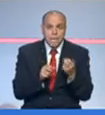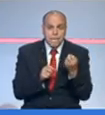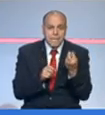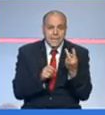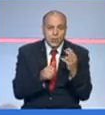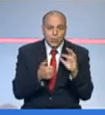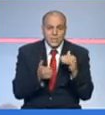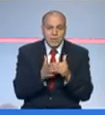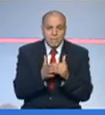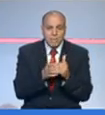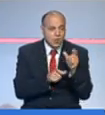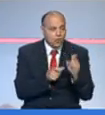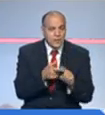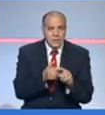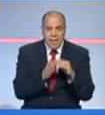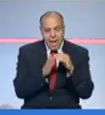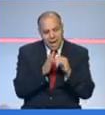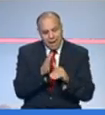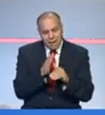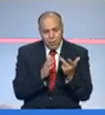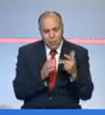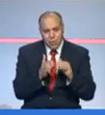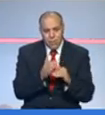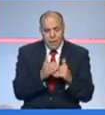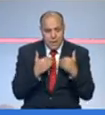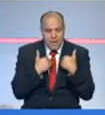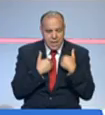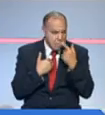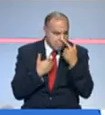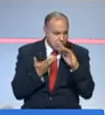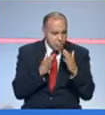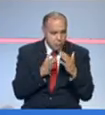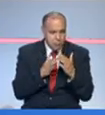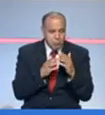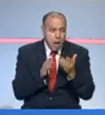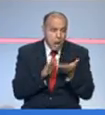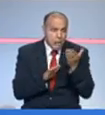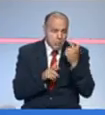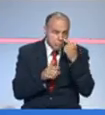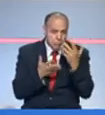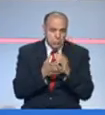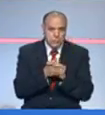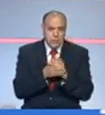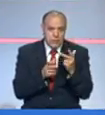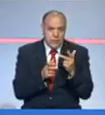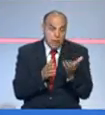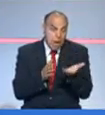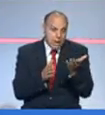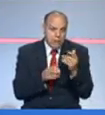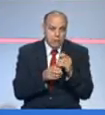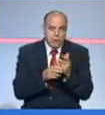ألف اللي هي أقل مثل أنا أنا شخصيا كنت نتوقع مش جيوا ثلث على أساس الثلث مرض